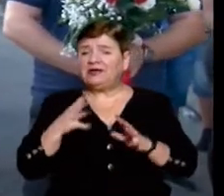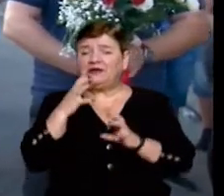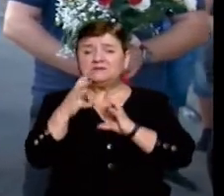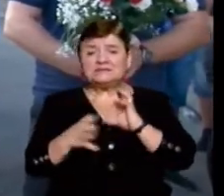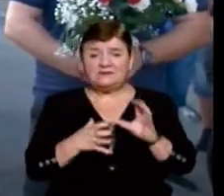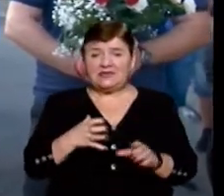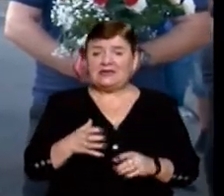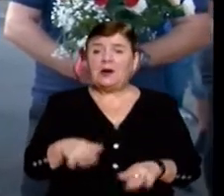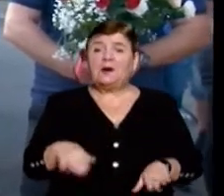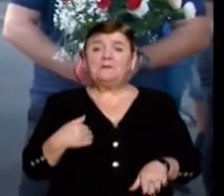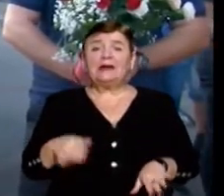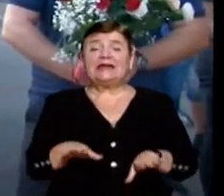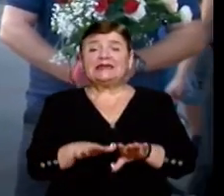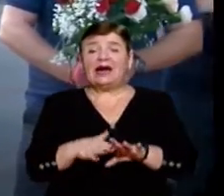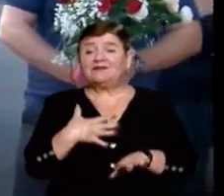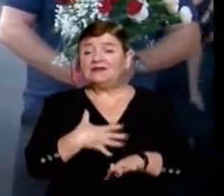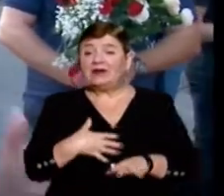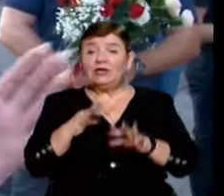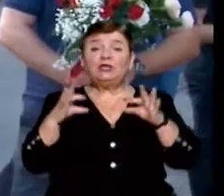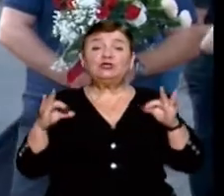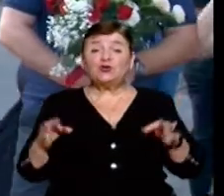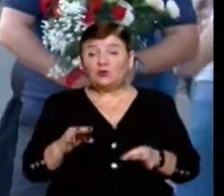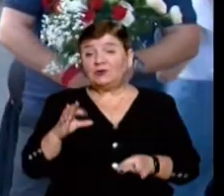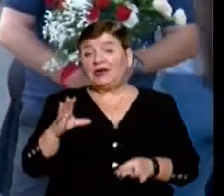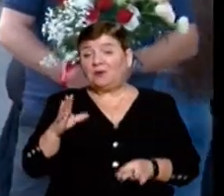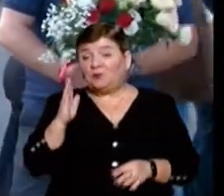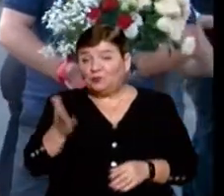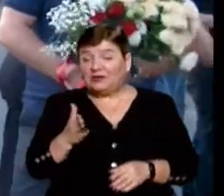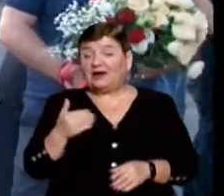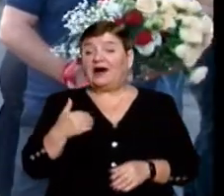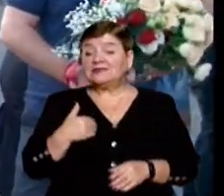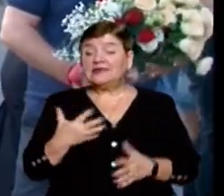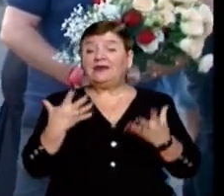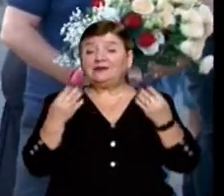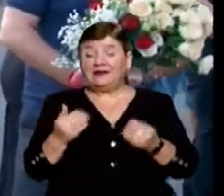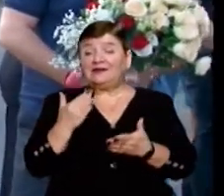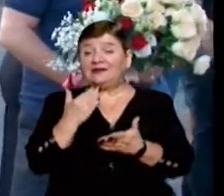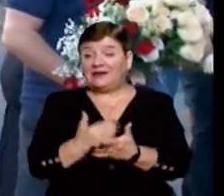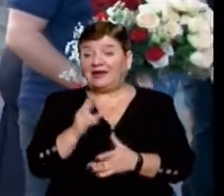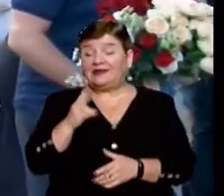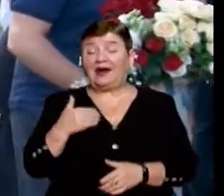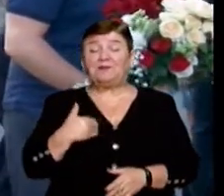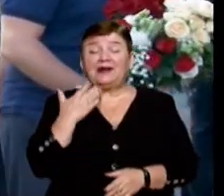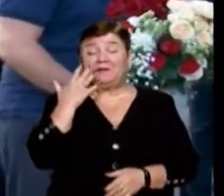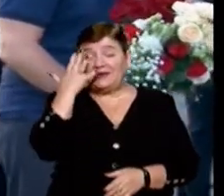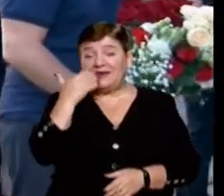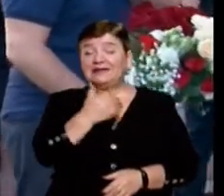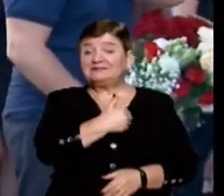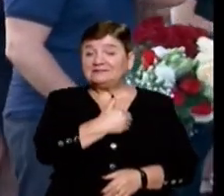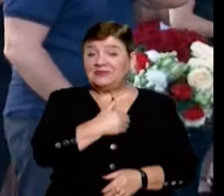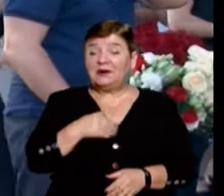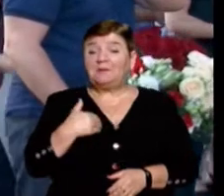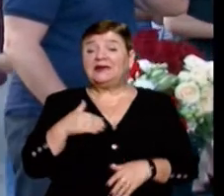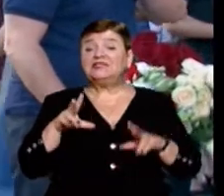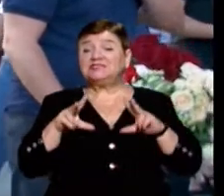світі. Ми так хвилювалися, що в нас нічого не буде. Але нарешті цей день у нас стався. Все пройшло так, як ми мріяли. Ми всі безмежно